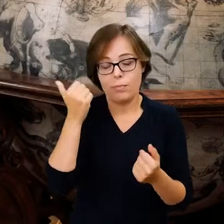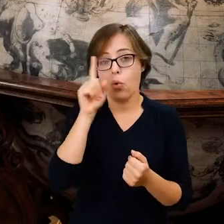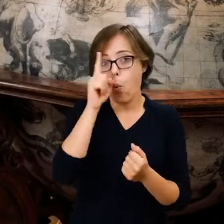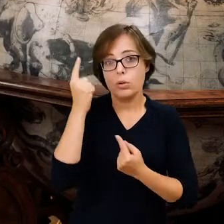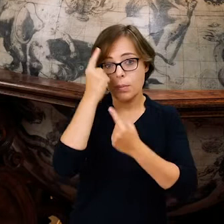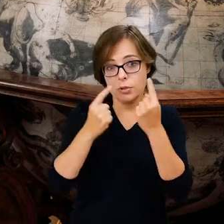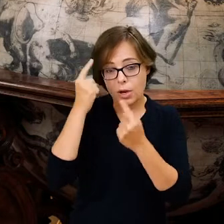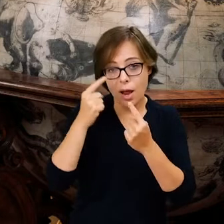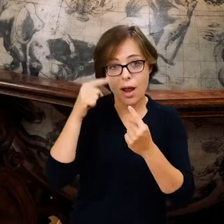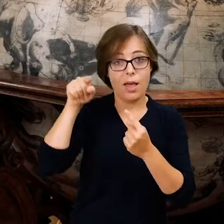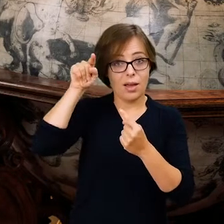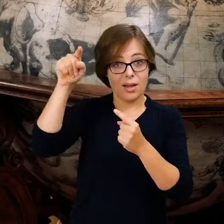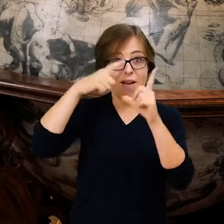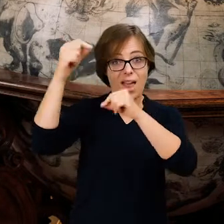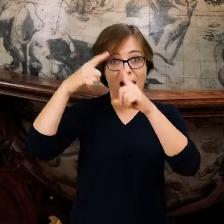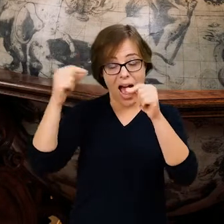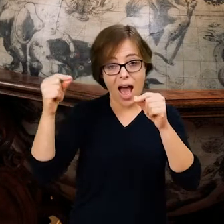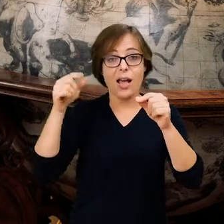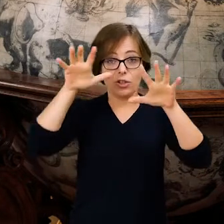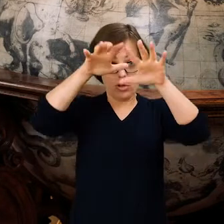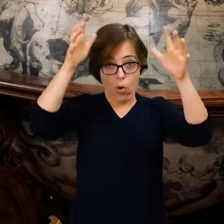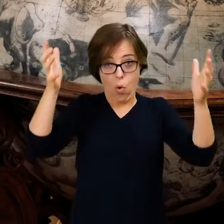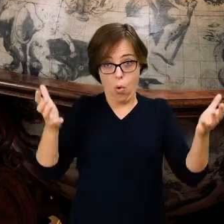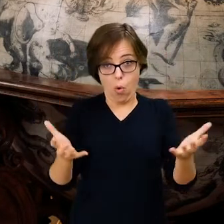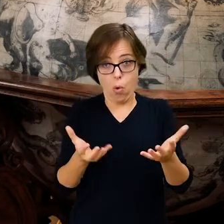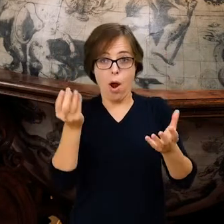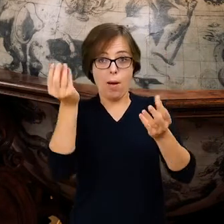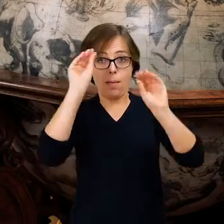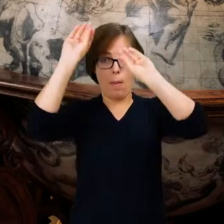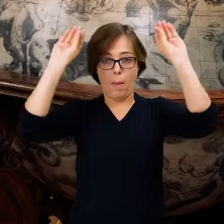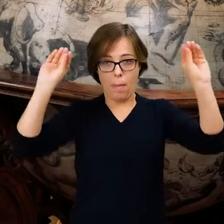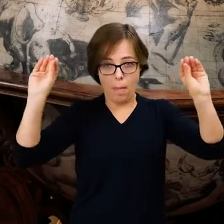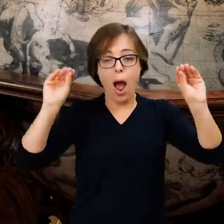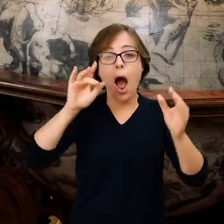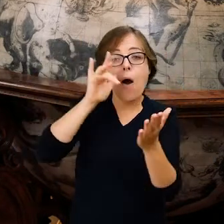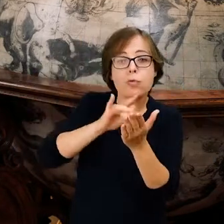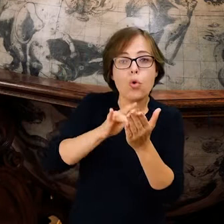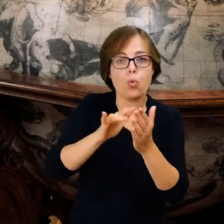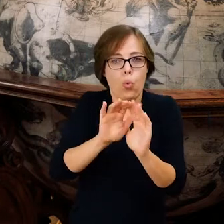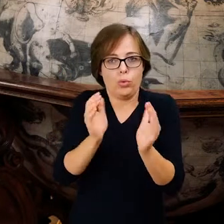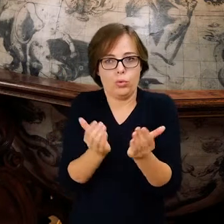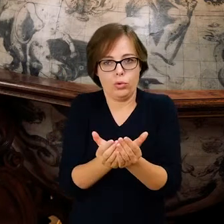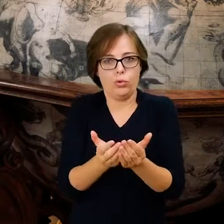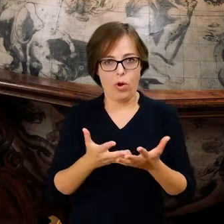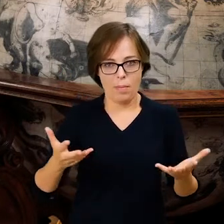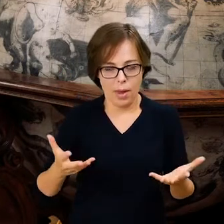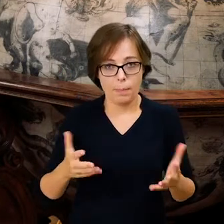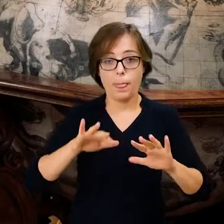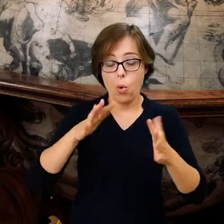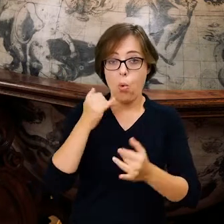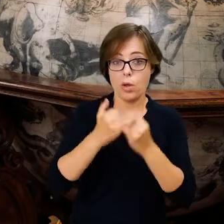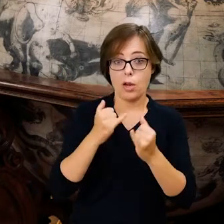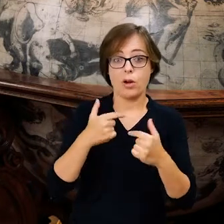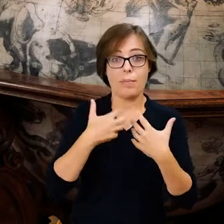są częścią sfery niebieskiej, wewnątrz której znajduje się Ziemia. Czyli żeby realnie patrzeć na odwzorowanie nieba, powinniśmy stać